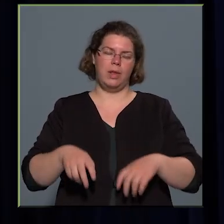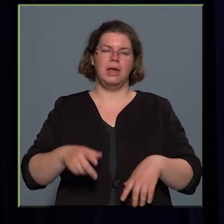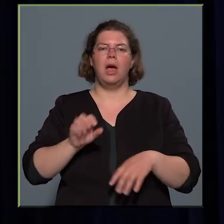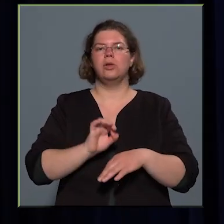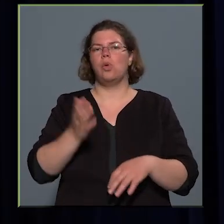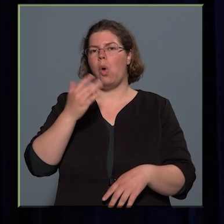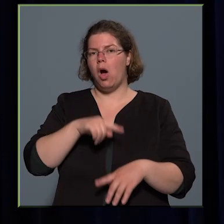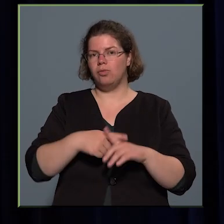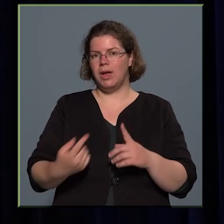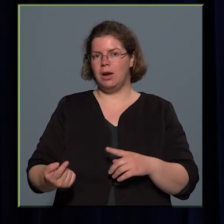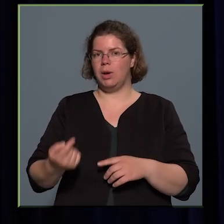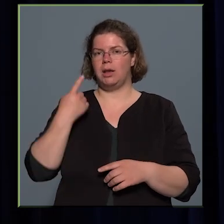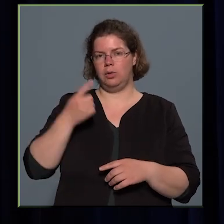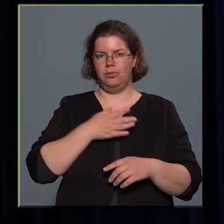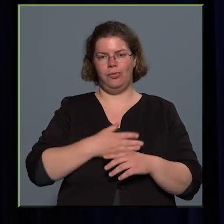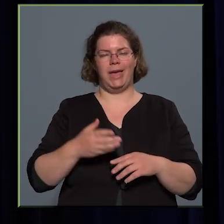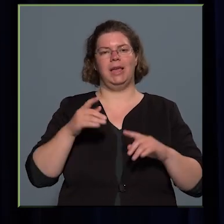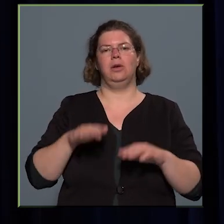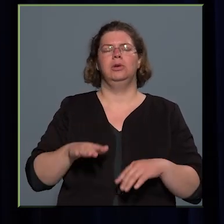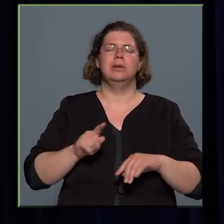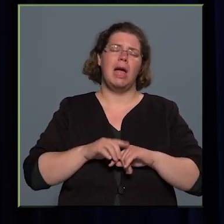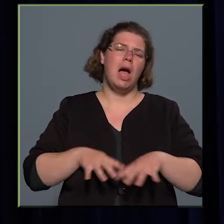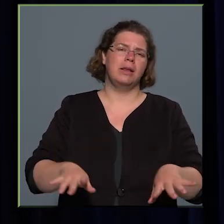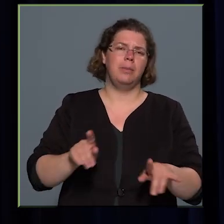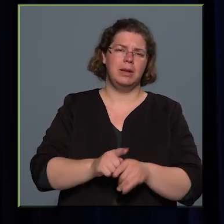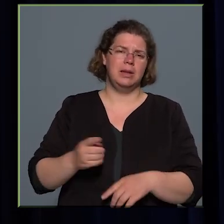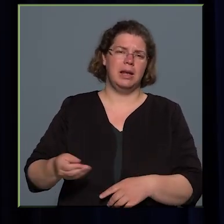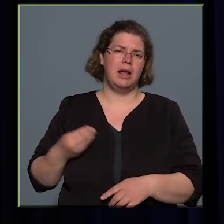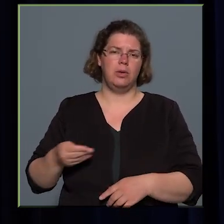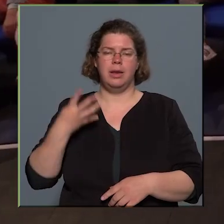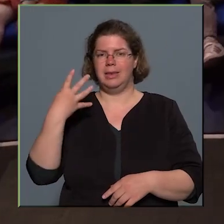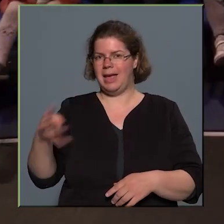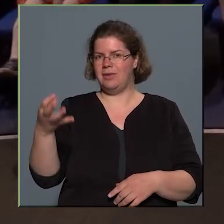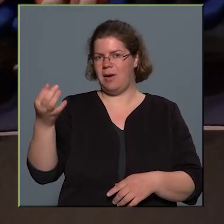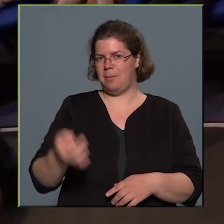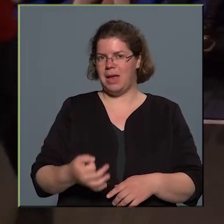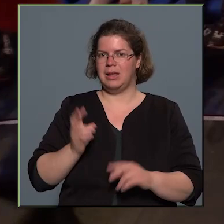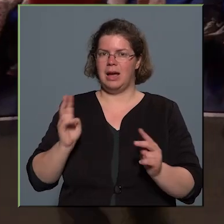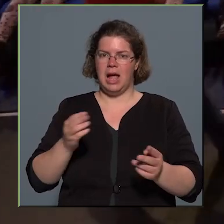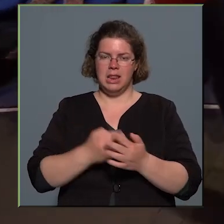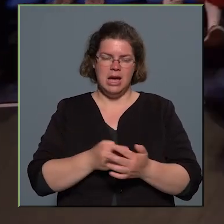fél órát végig tud ülni, de általában azért egy ilyen előadásnak legalább 40 percnek kell lennie.